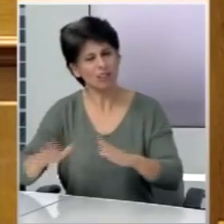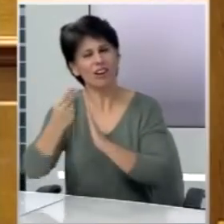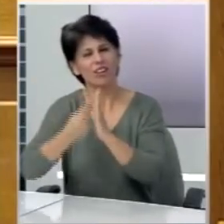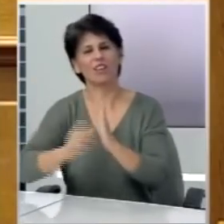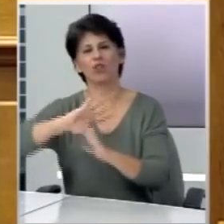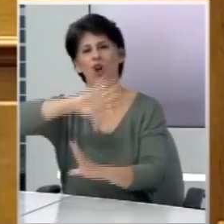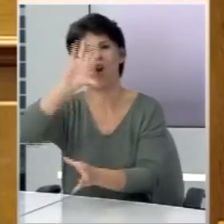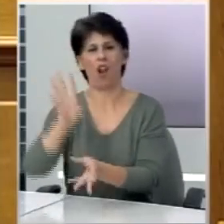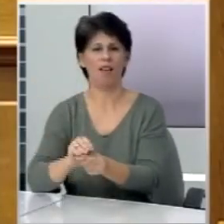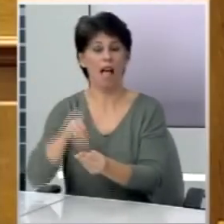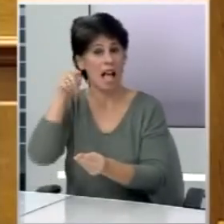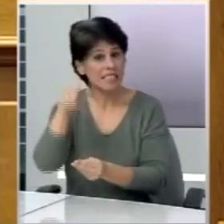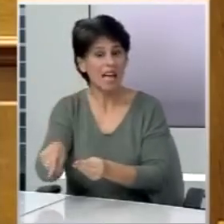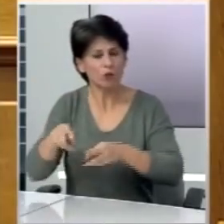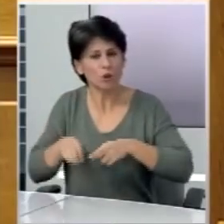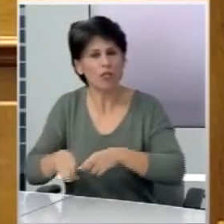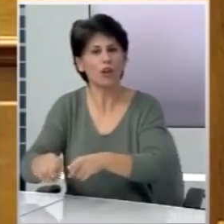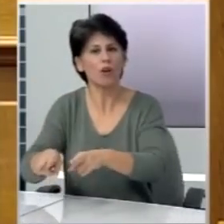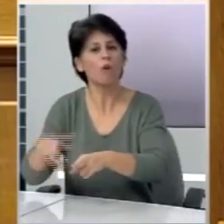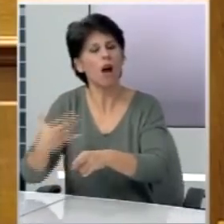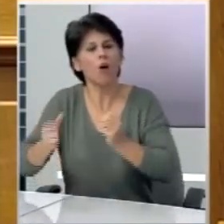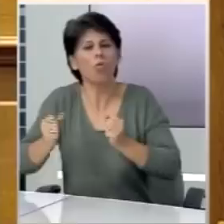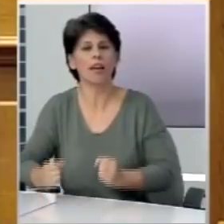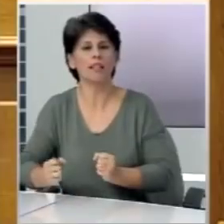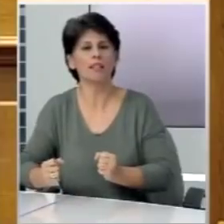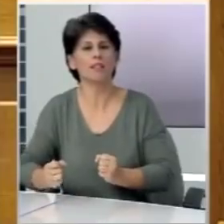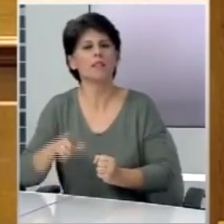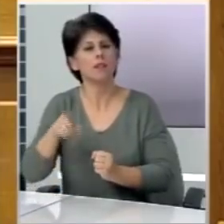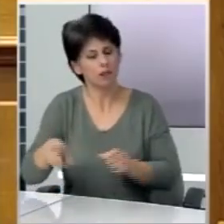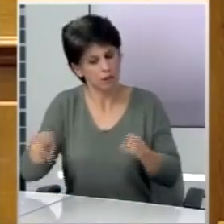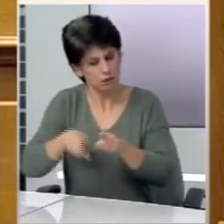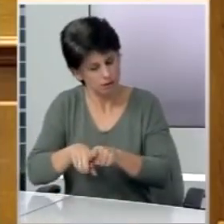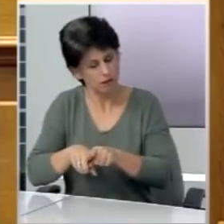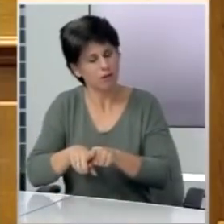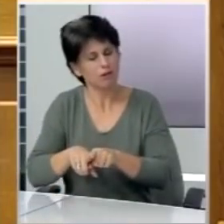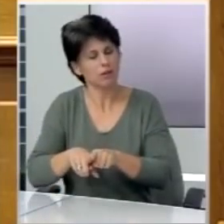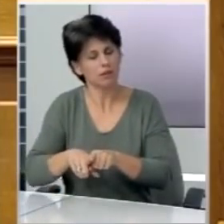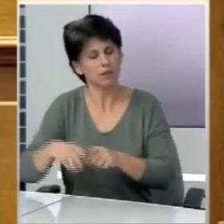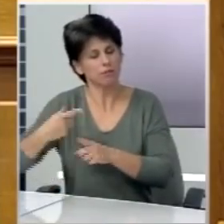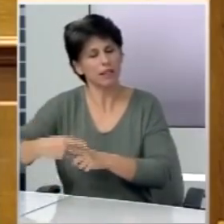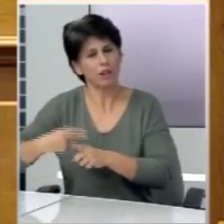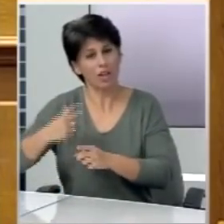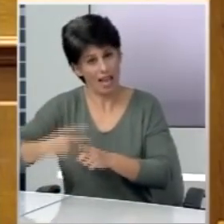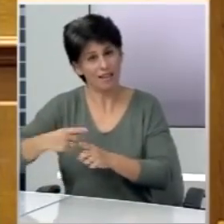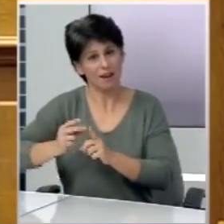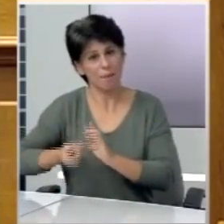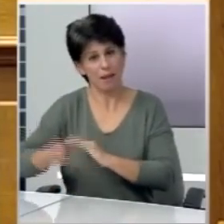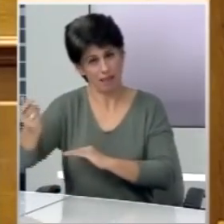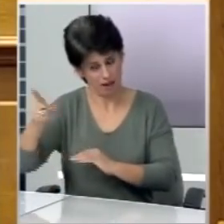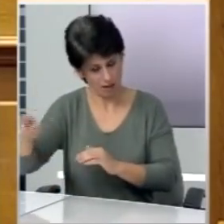βέβαια όλα. Και σε αυτό το δρόμο έχουν θέσει και οι συμπατριώτες μας Έλληνες μετανάστες, οι